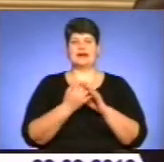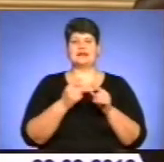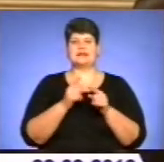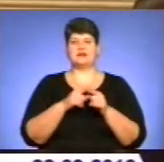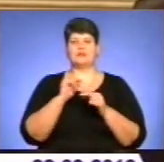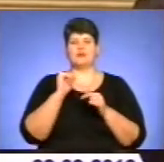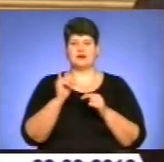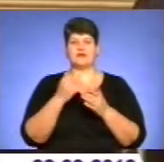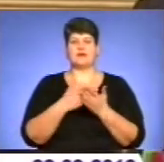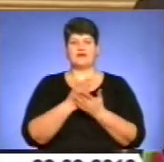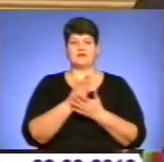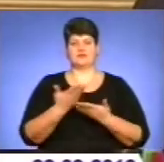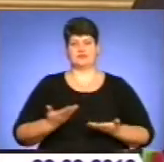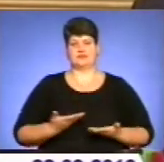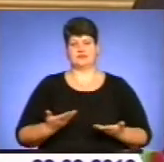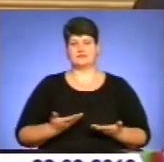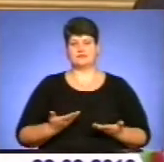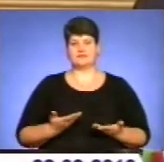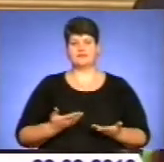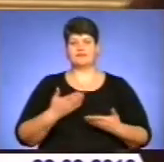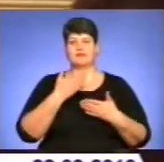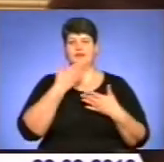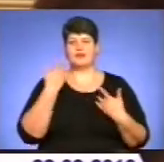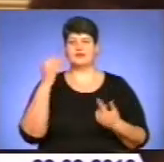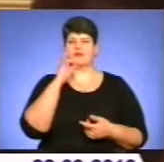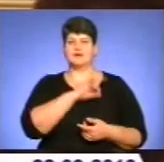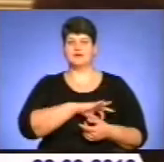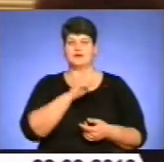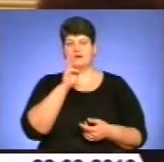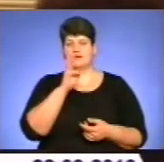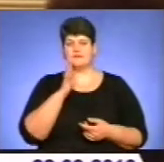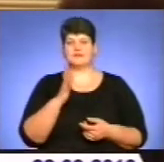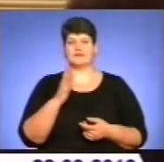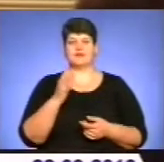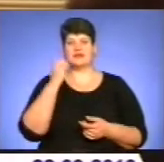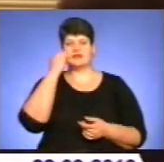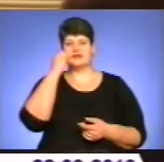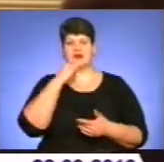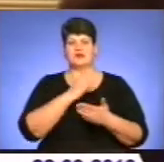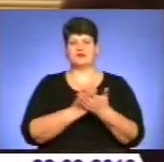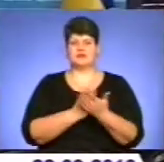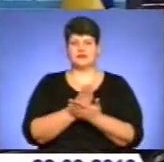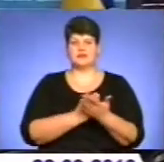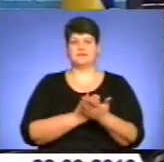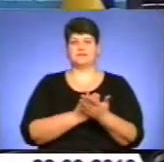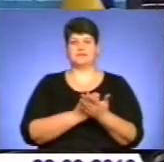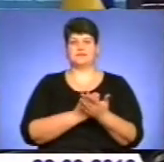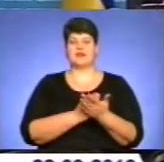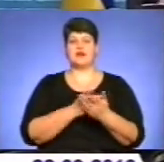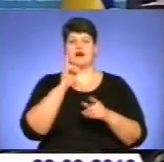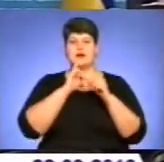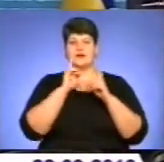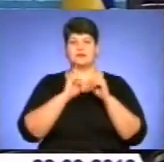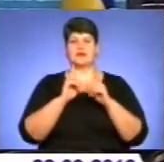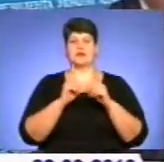показники якості життя. Невеликі доходи, застаріле інфраструктурне забезпечення. Радник президента